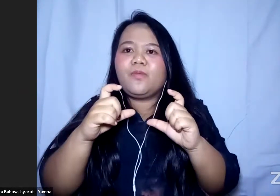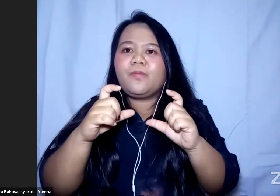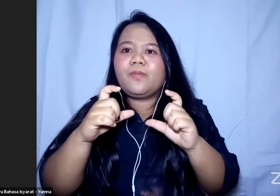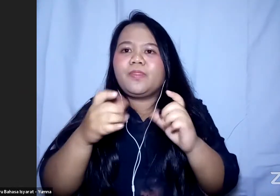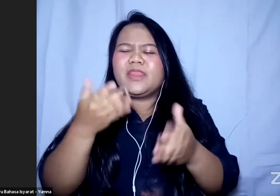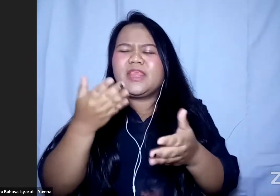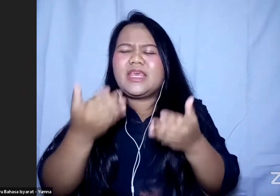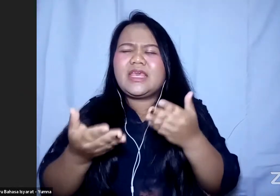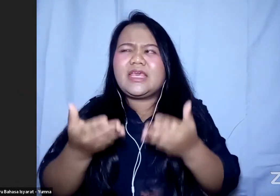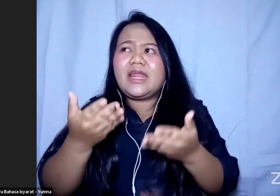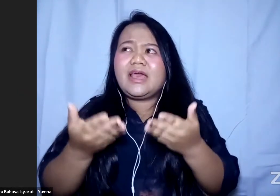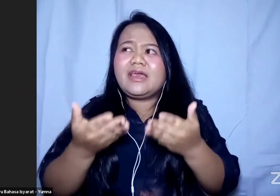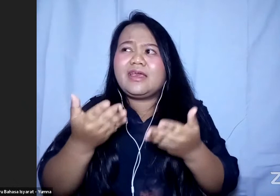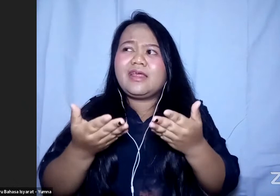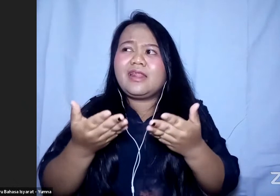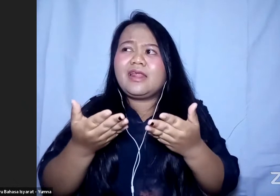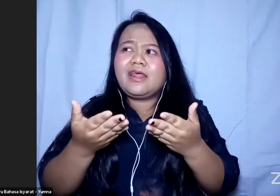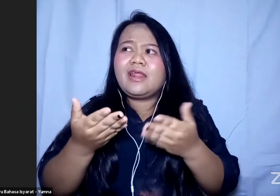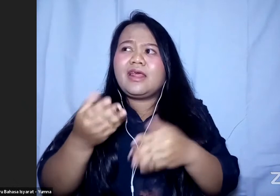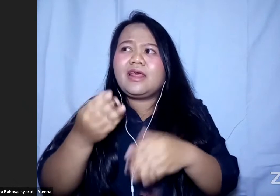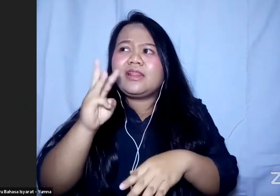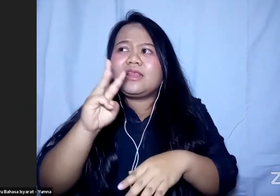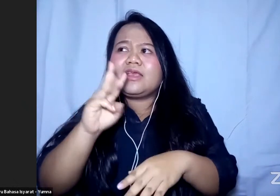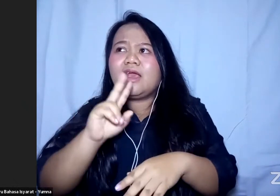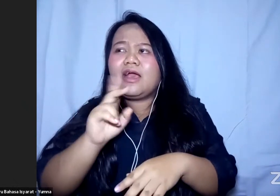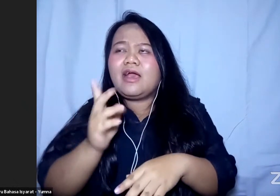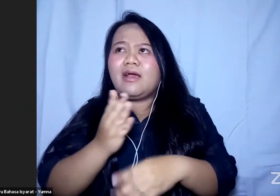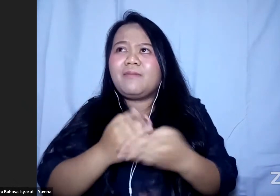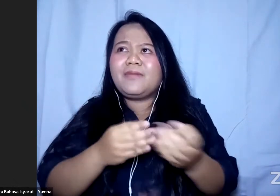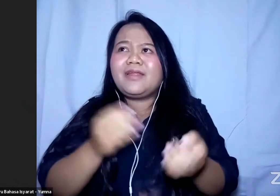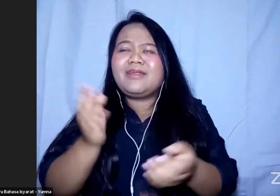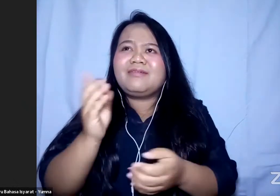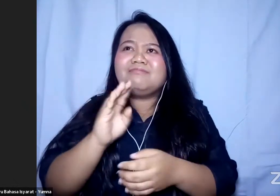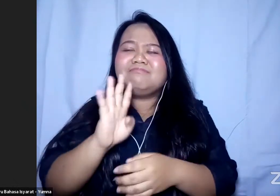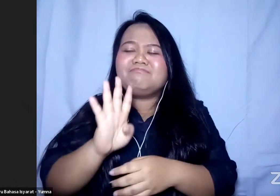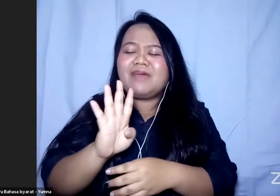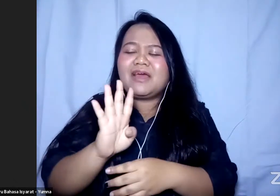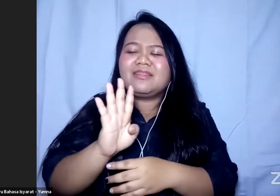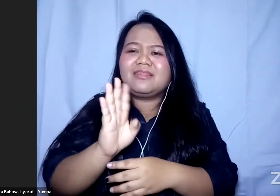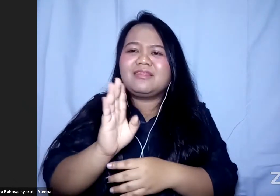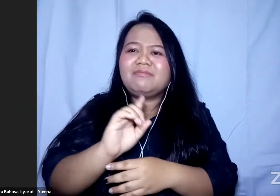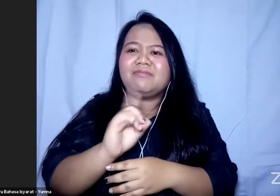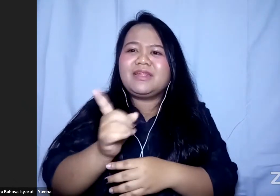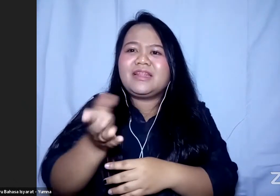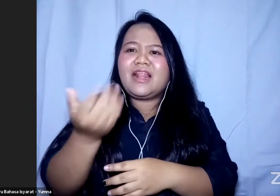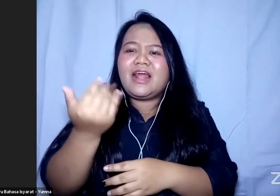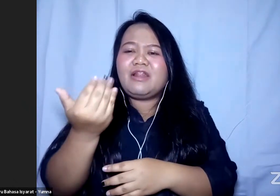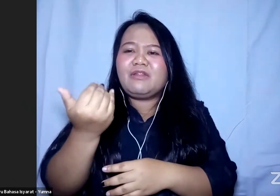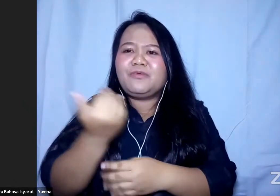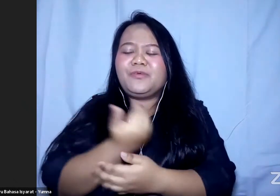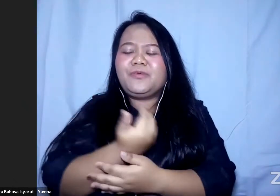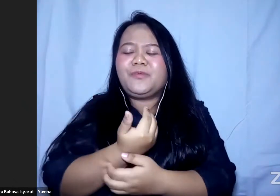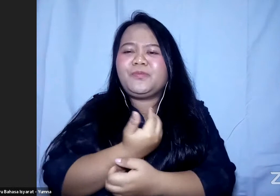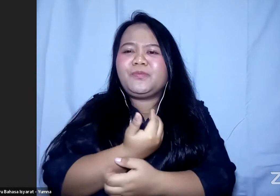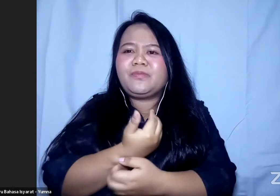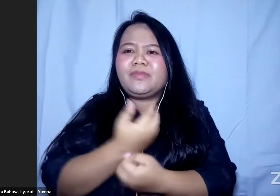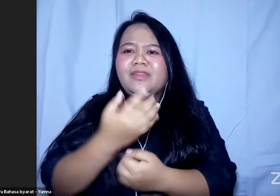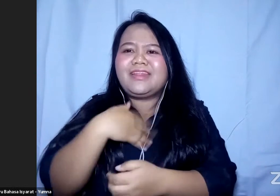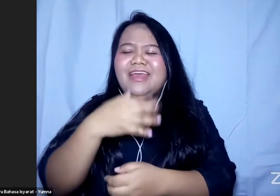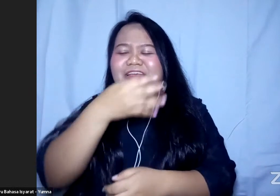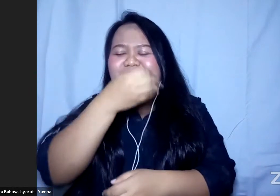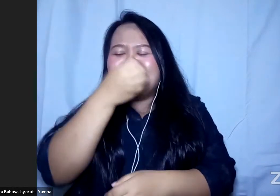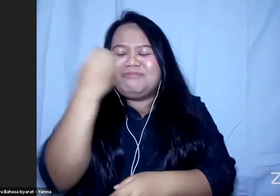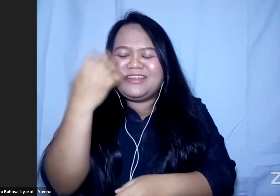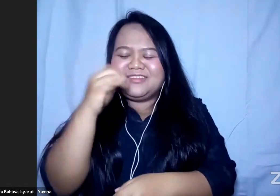-kira 3 per 4 menit yang lalu Mbak Oke Ya, juga lupa Jadi